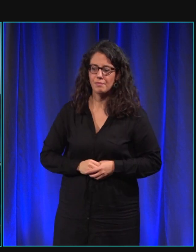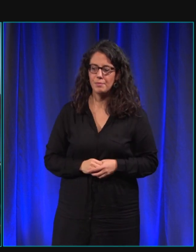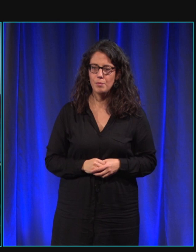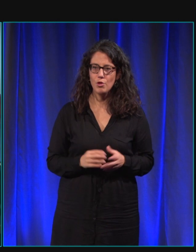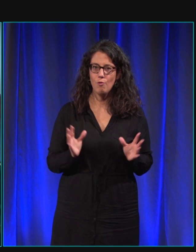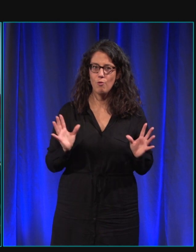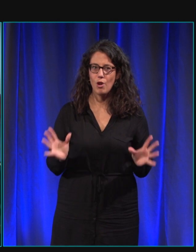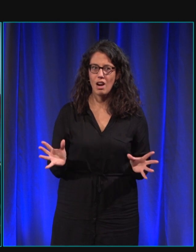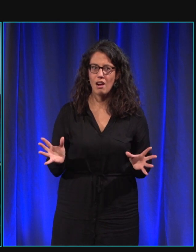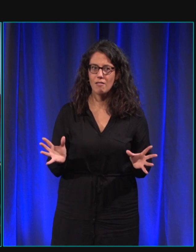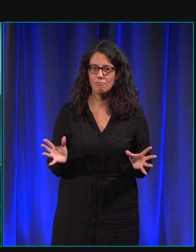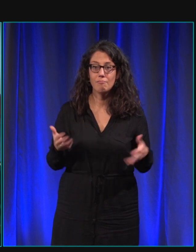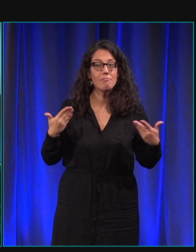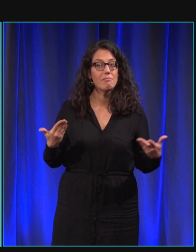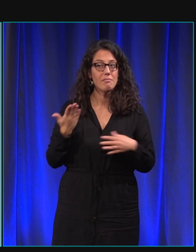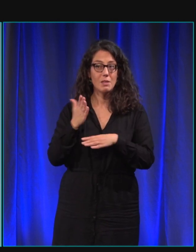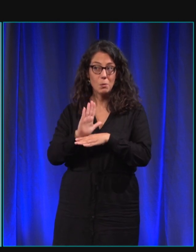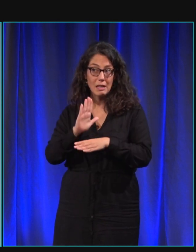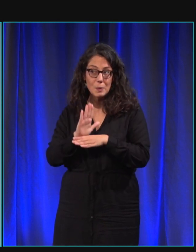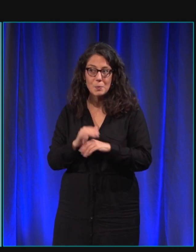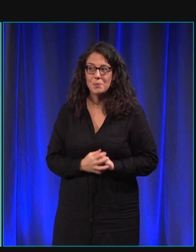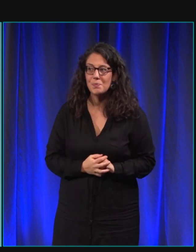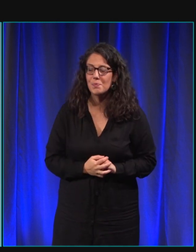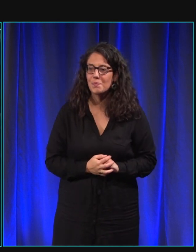Voilà, je vais vous faire la démonstration.